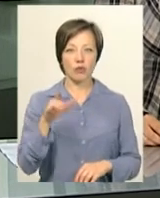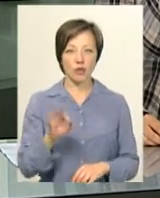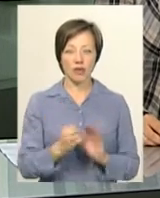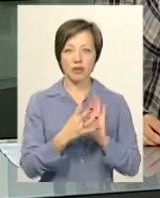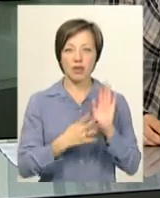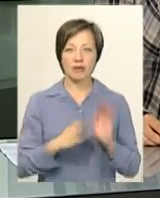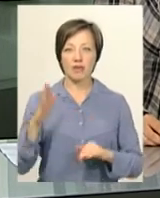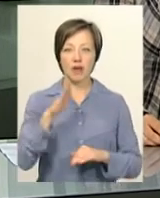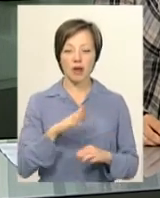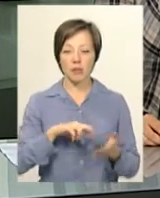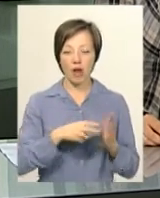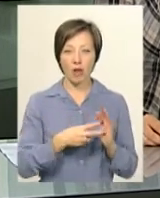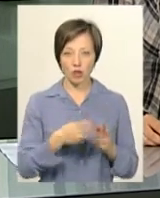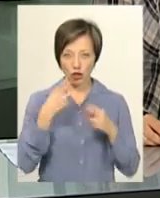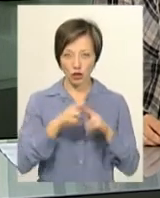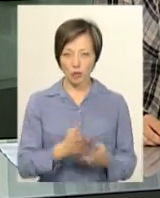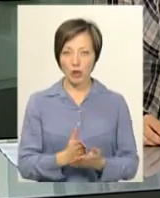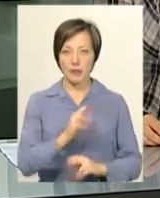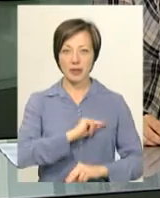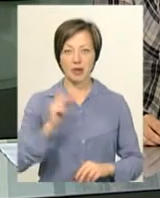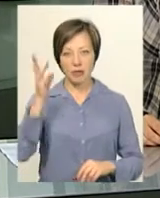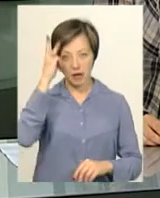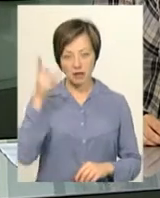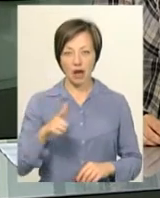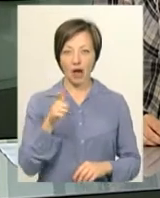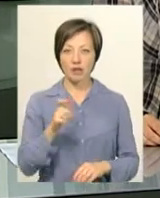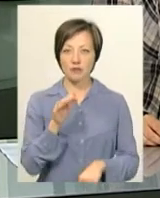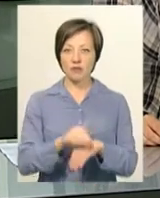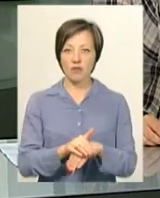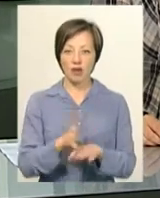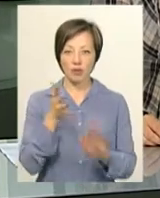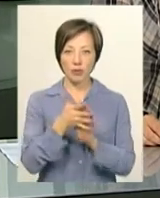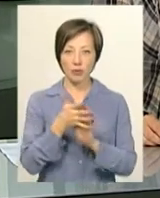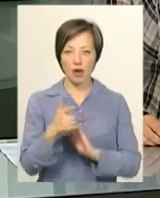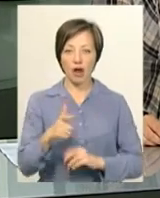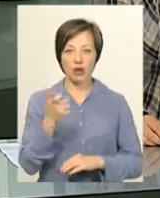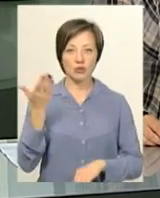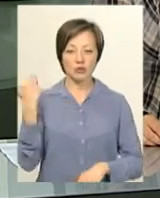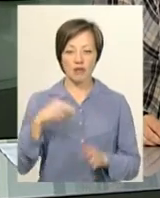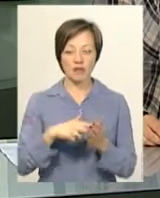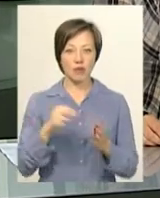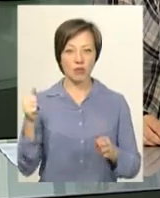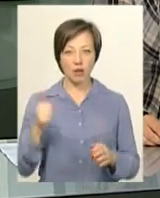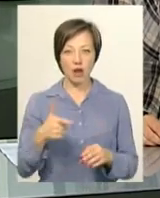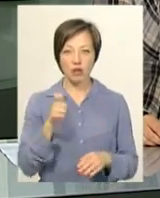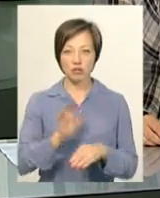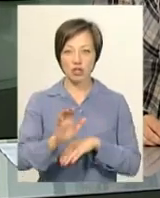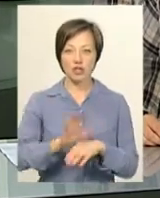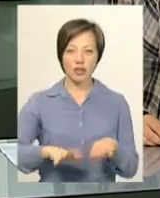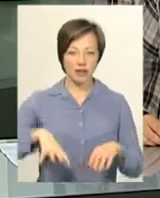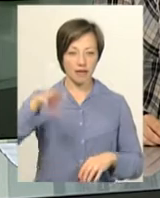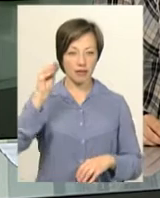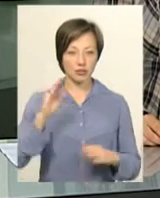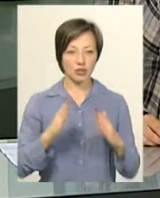під час планового технічного обслуговування працівники «Хмельницького газу» зафіксували витік газу. Тоді ж вимкнули газопостачання на весь будинок.